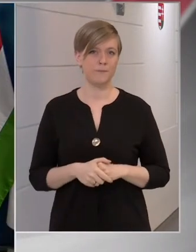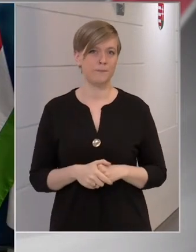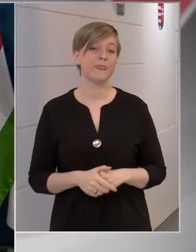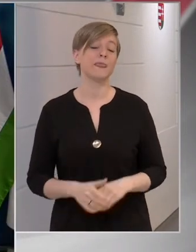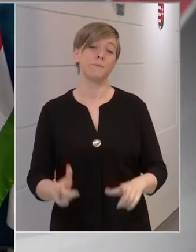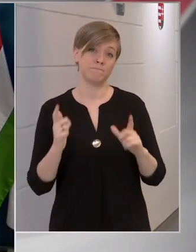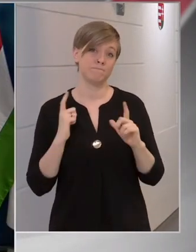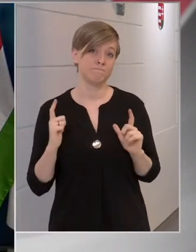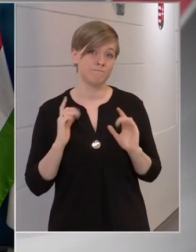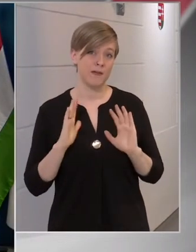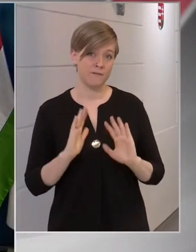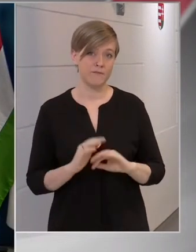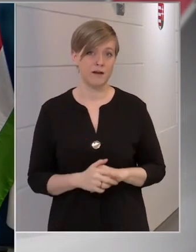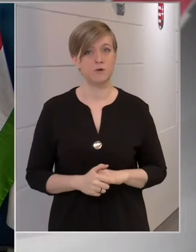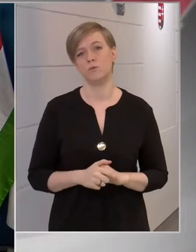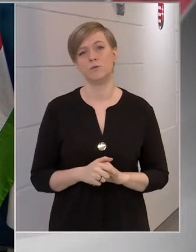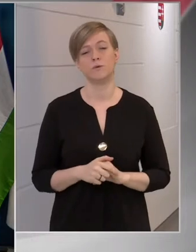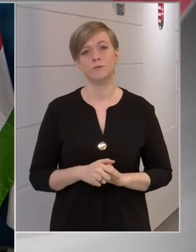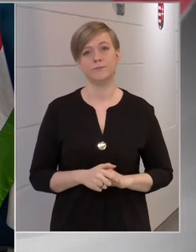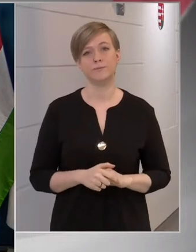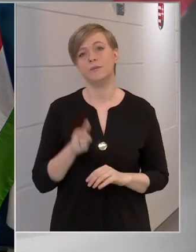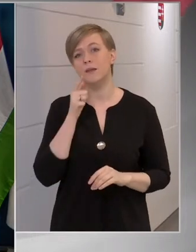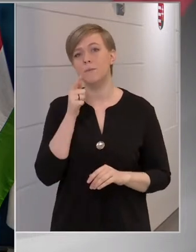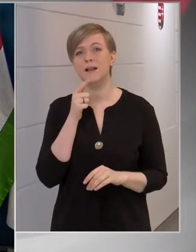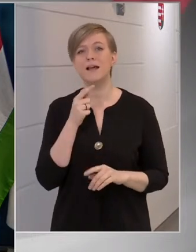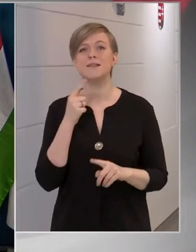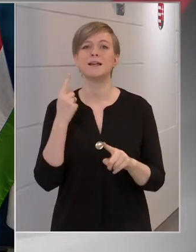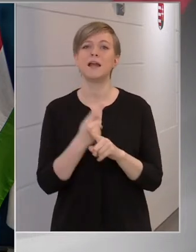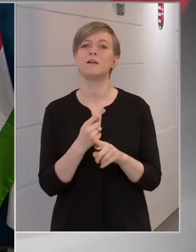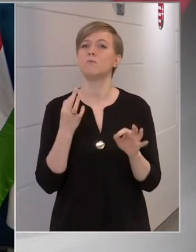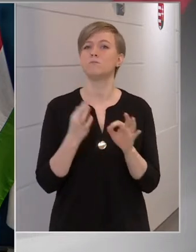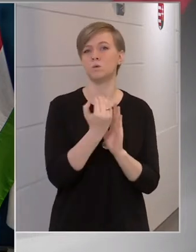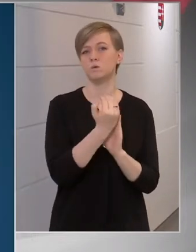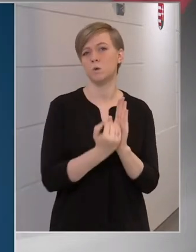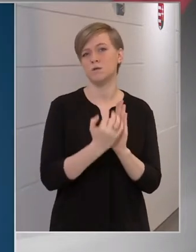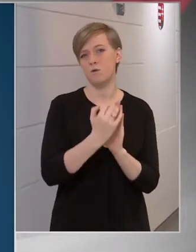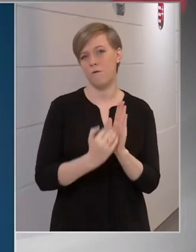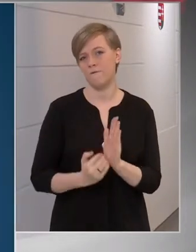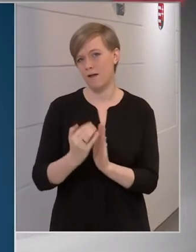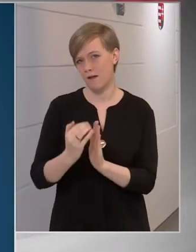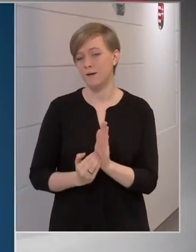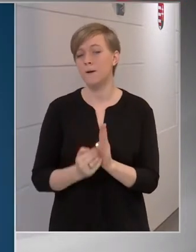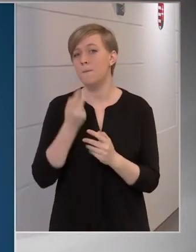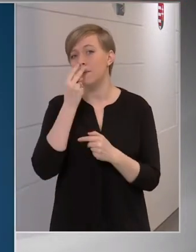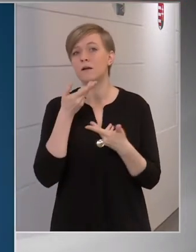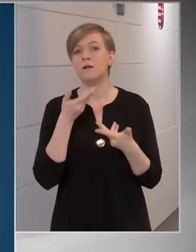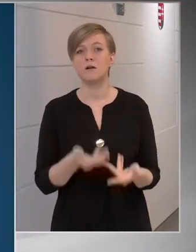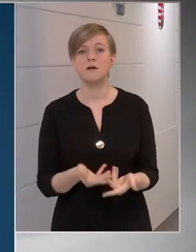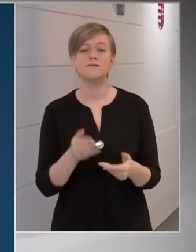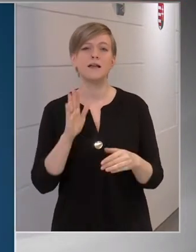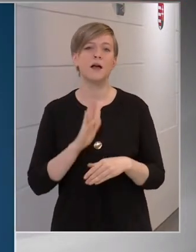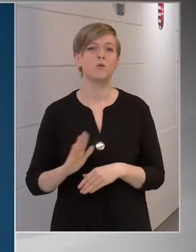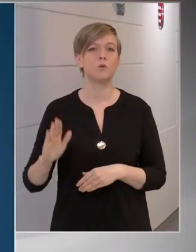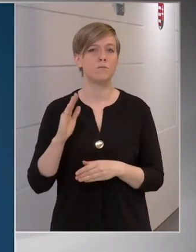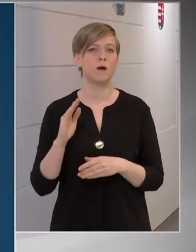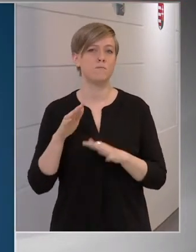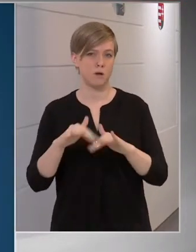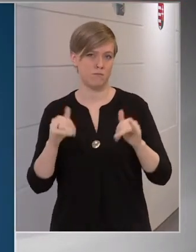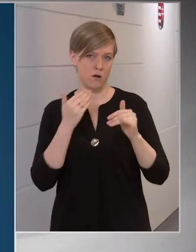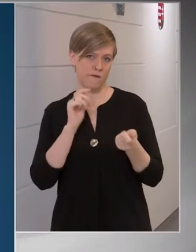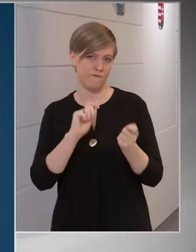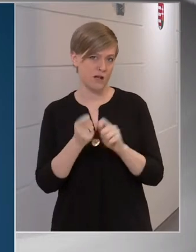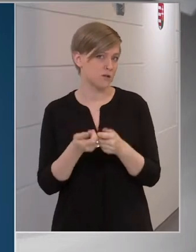Megvárjuk azt, hogy mi lesz a rendeletnek a pontos szövege. Megvátjuk azt, az Európai Parlament akar-e ezen